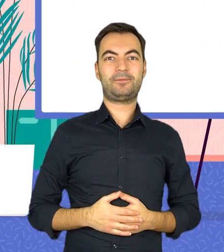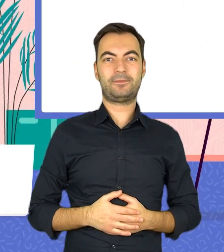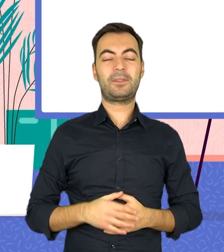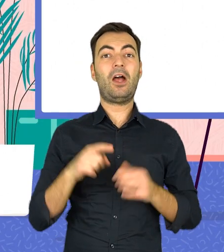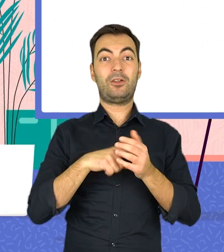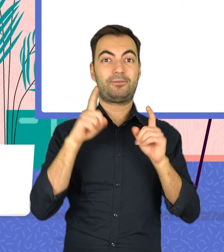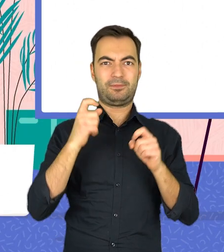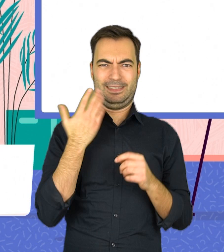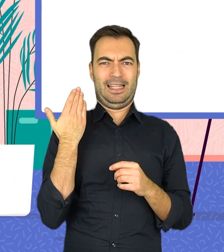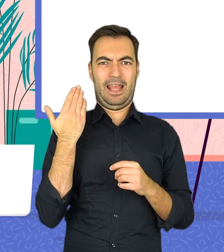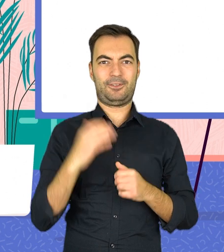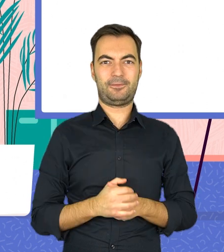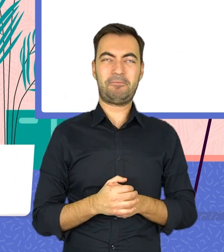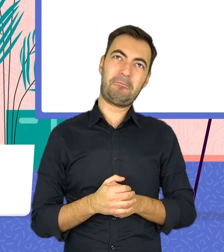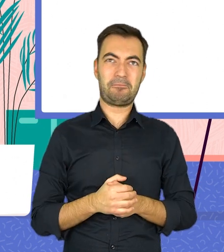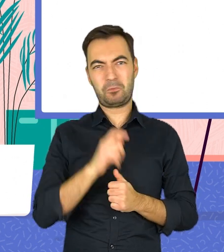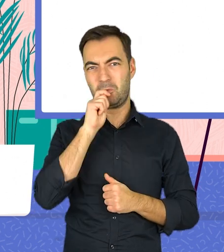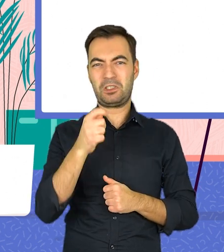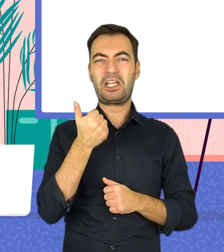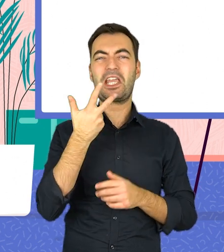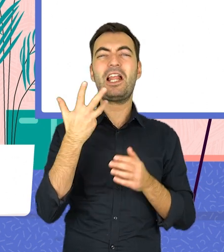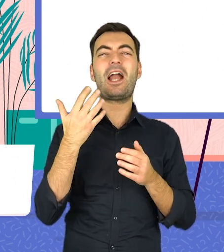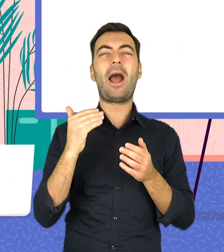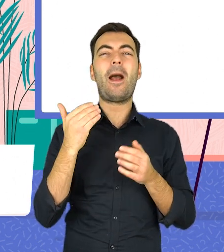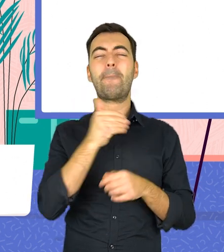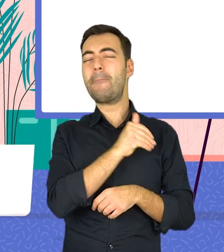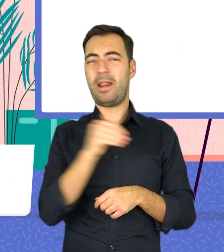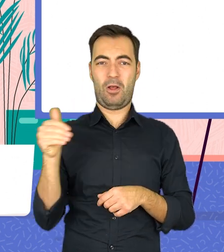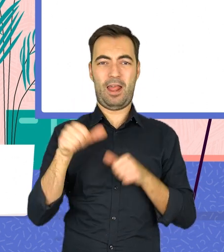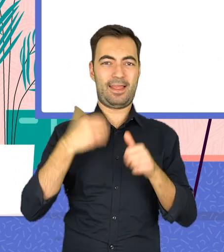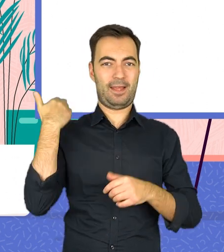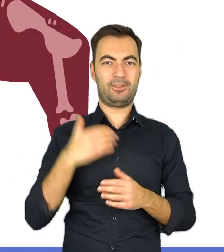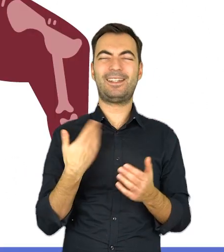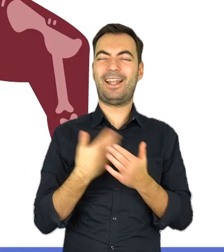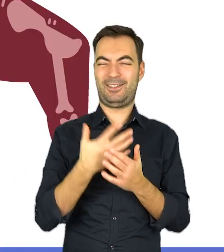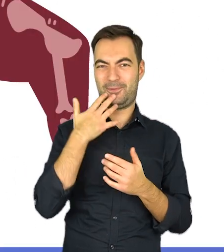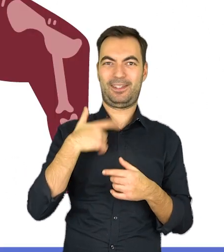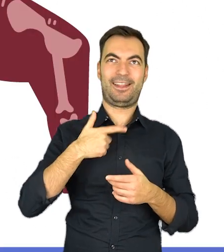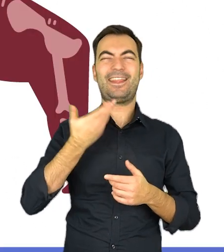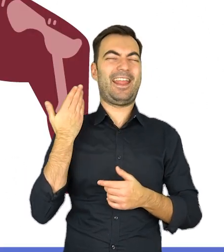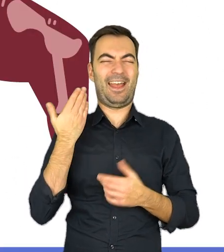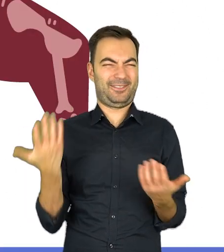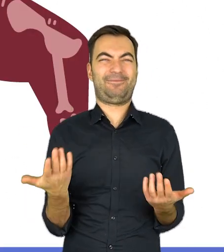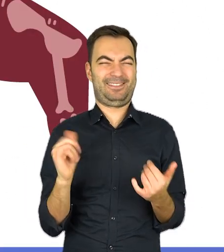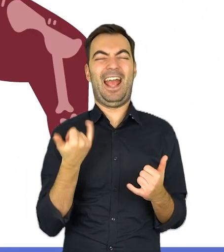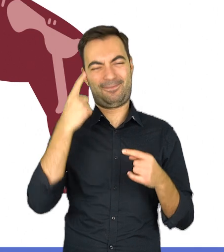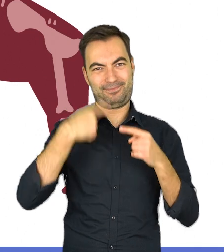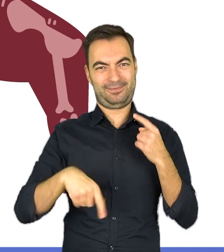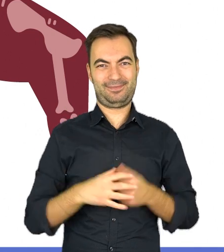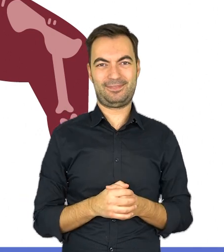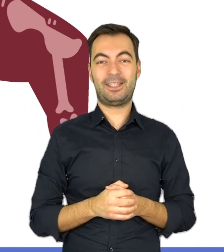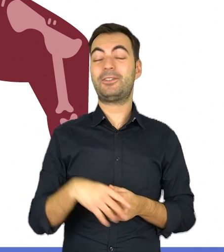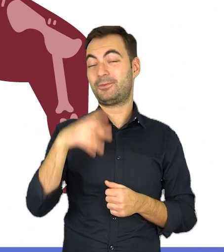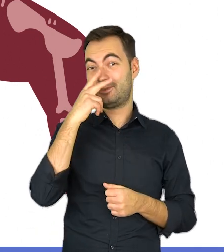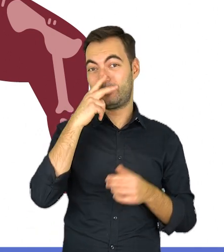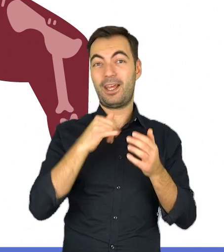Ta zmiana pojawiła się niedawno, bo zaledwie kilka milionów lat temu. Dlaczego powiedziałem niedawno? Bo